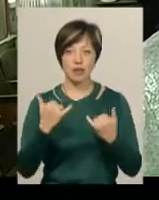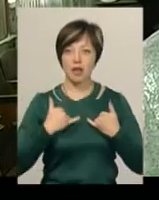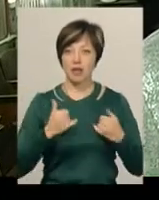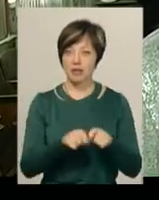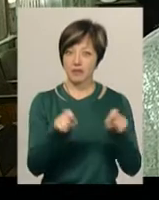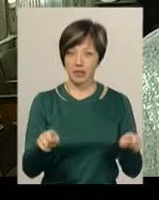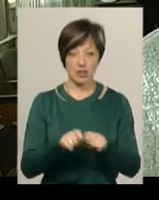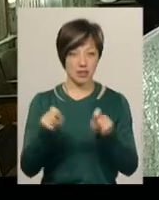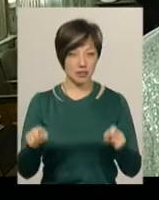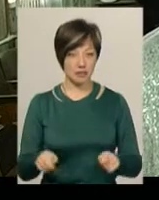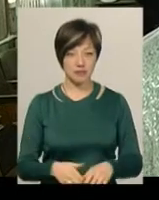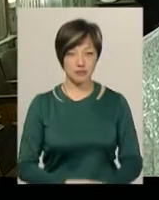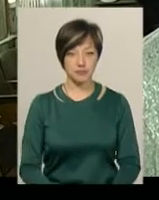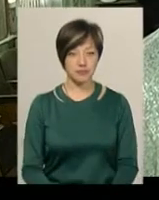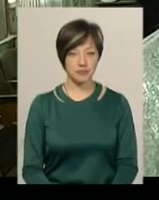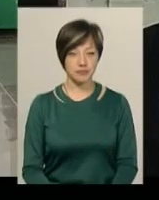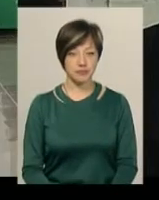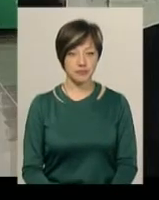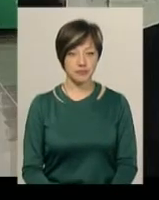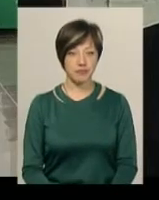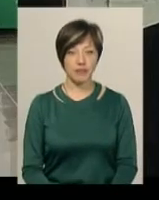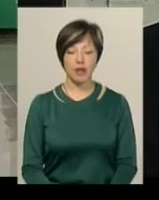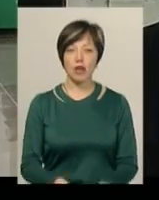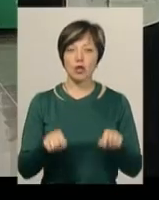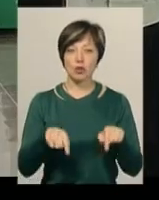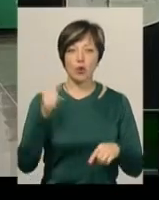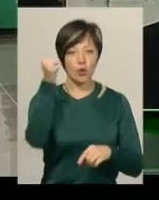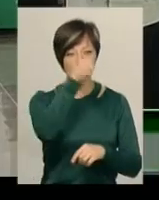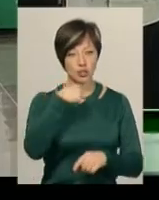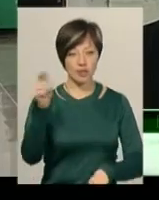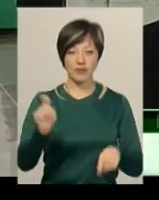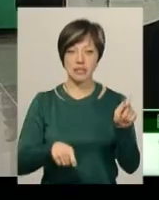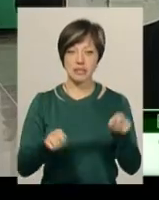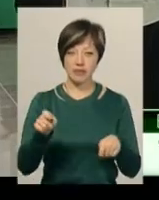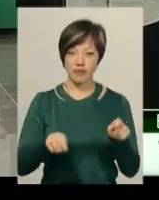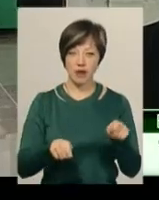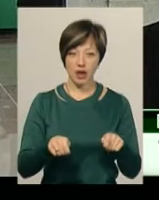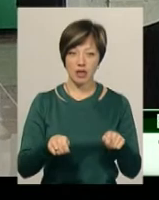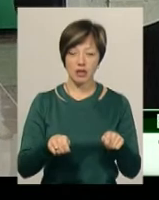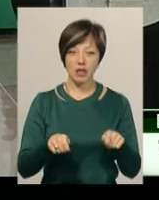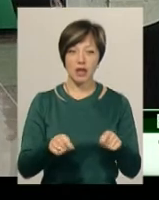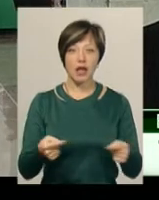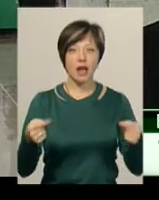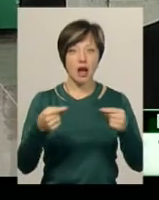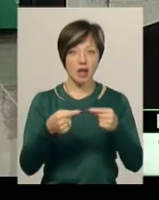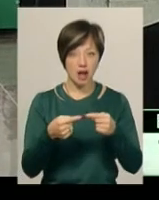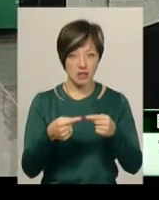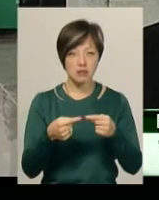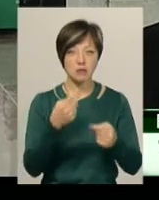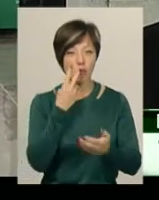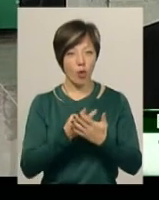відкриттів. Цьогорічний фестиваль, він якраз засвідчив оцей